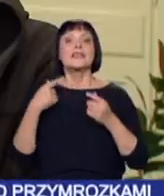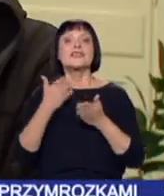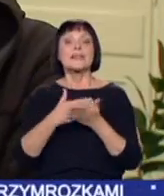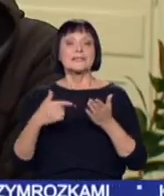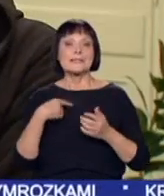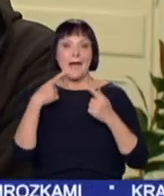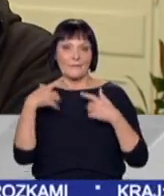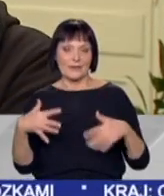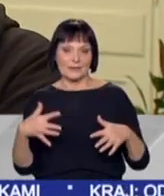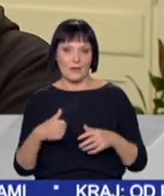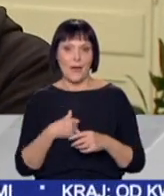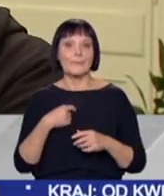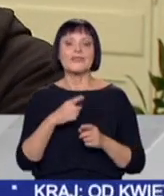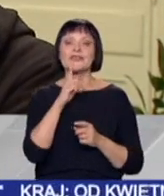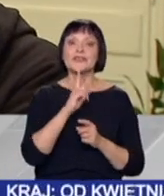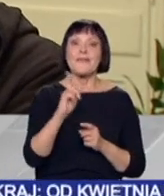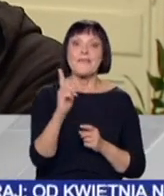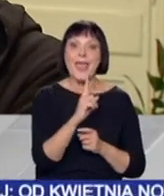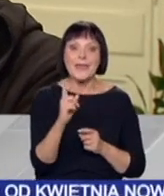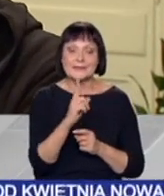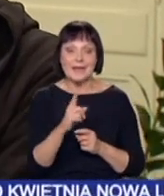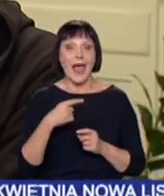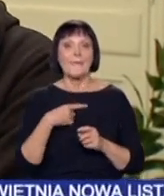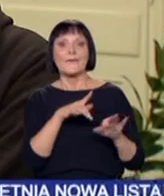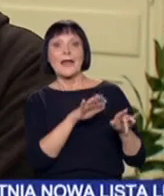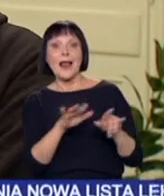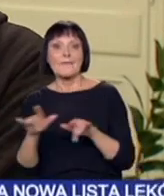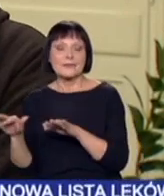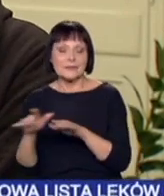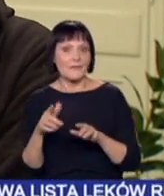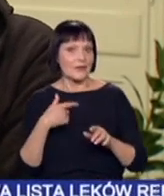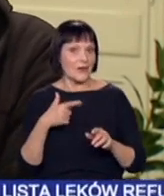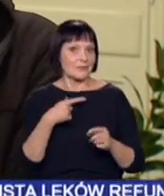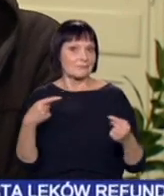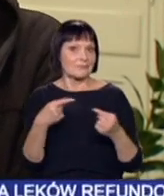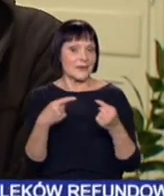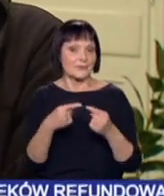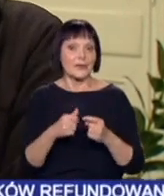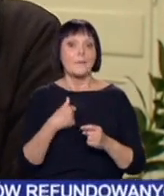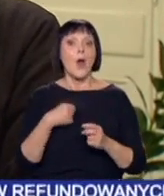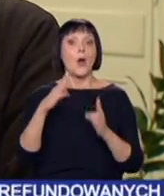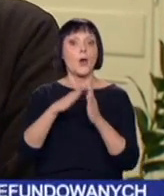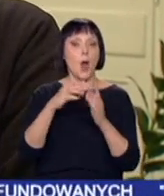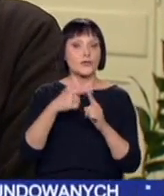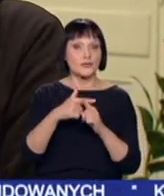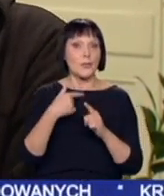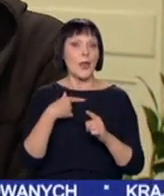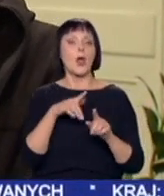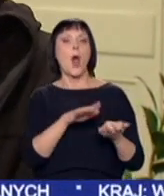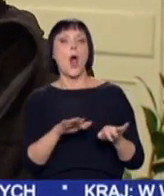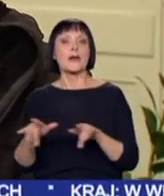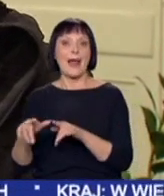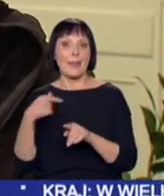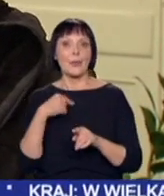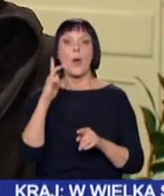świecach z repertuarem XVI, XVII i XVIII wieku. Klawesynowym, co jest też nietypowym zestawieniem, bo kościół będziemy kojarzyć z organami. Tutaj